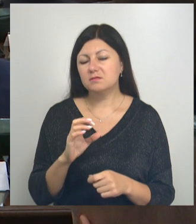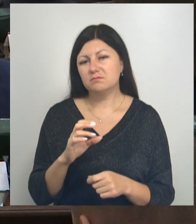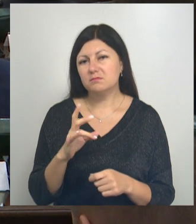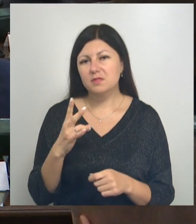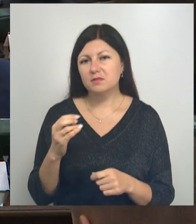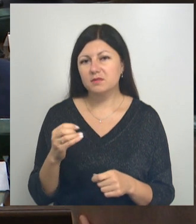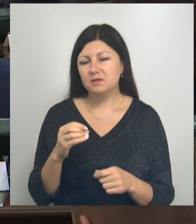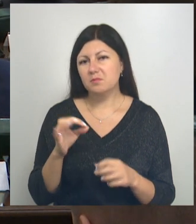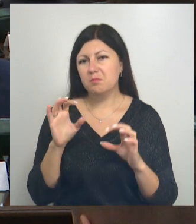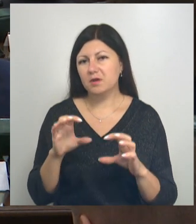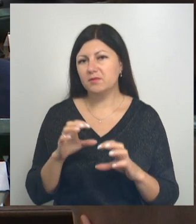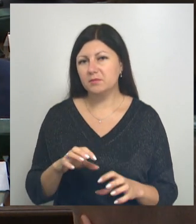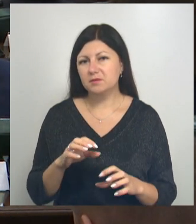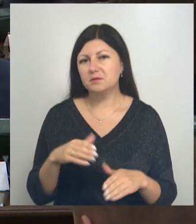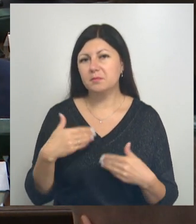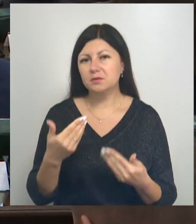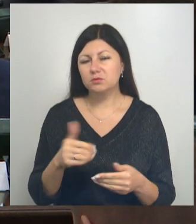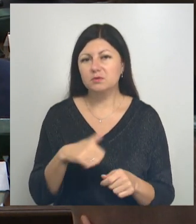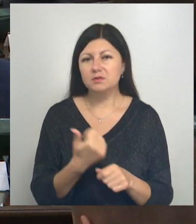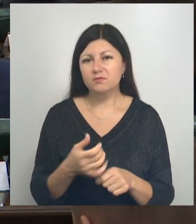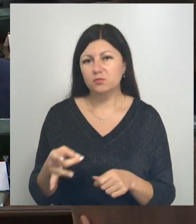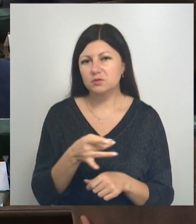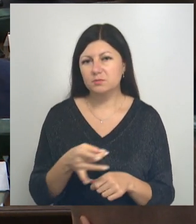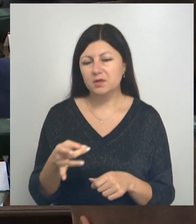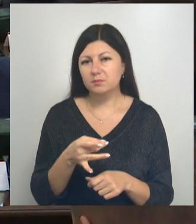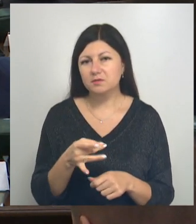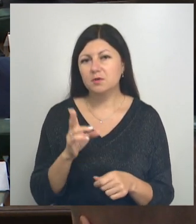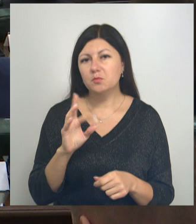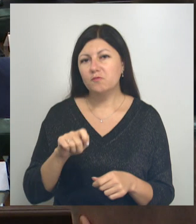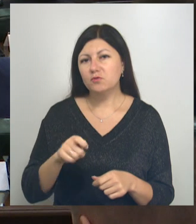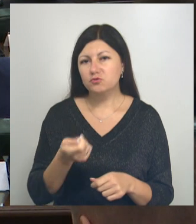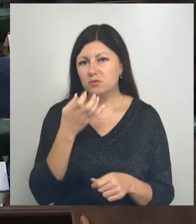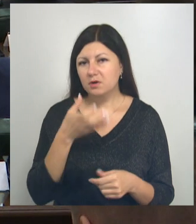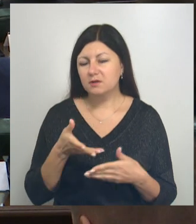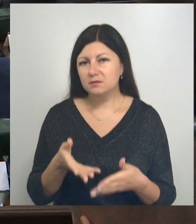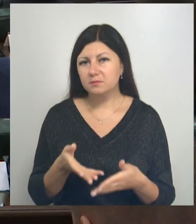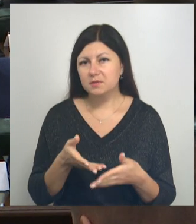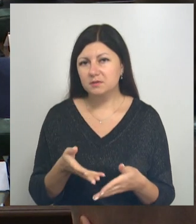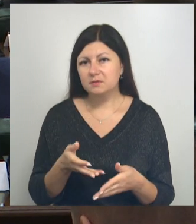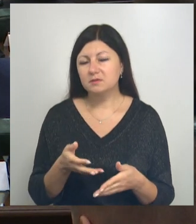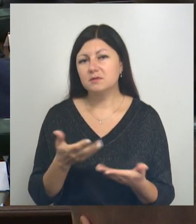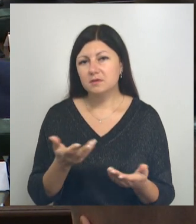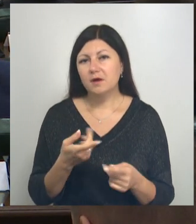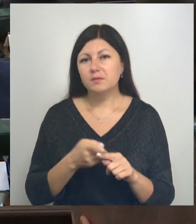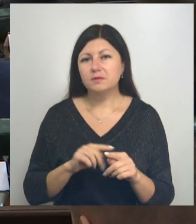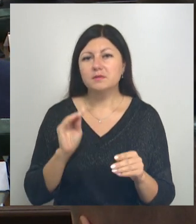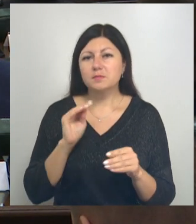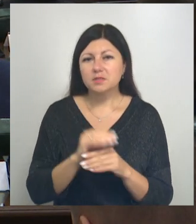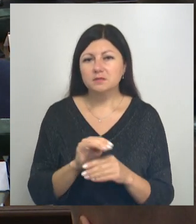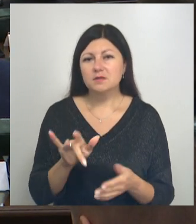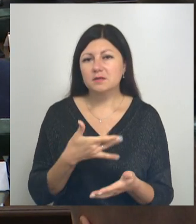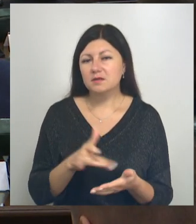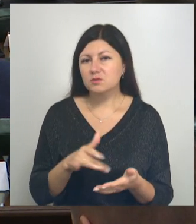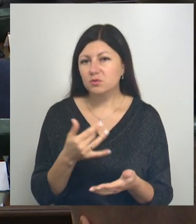подхода глав муниципальных образований по включению отопления, а значит, по дополнительным расходам